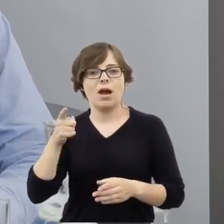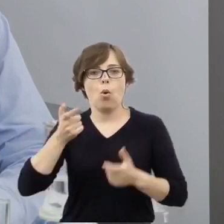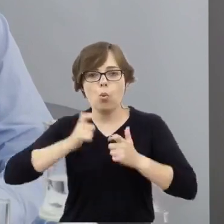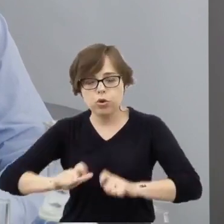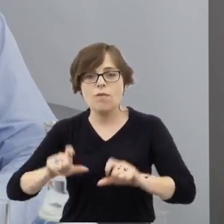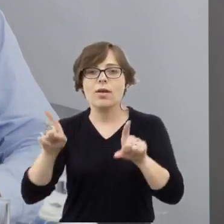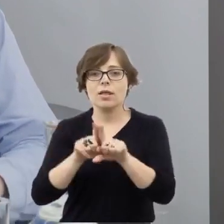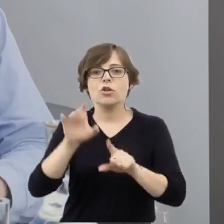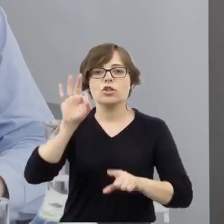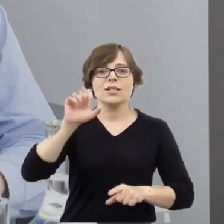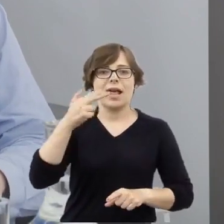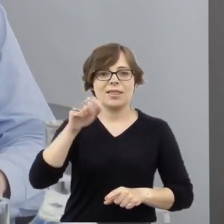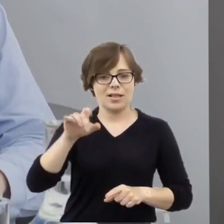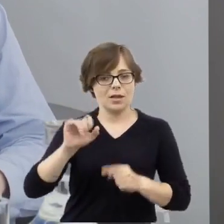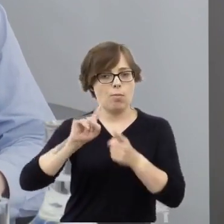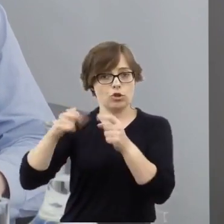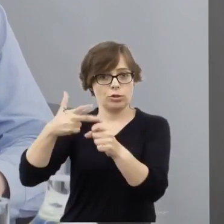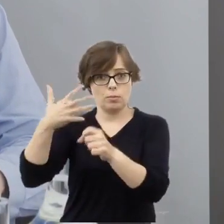1935 roku,